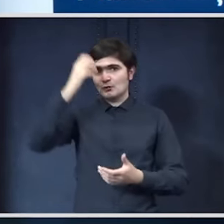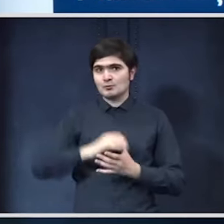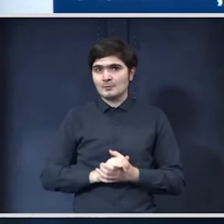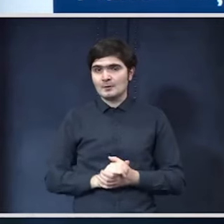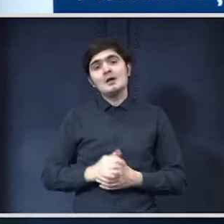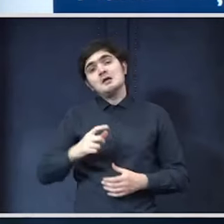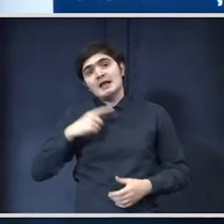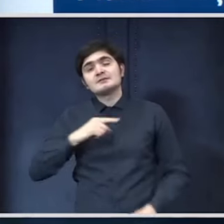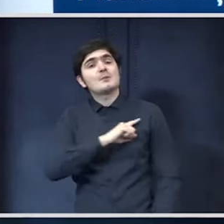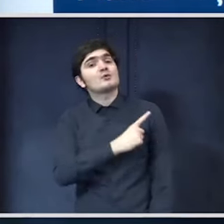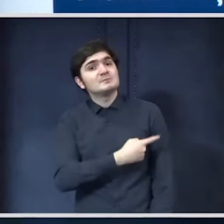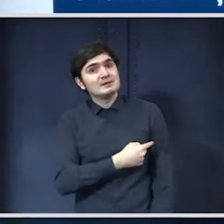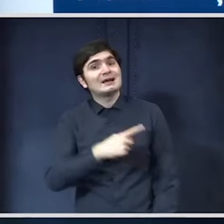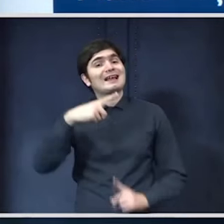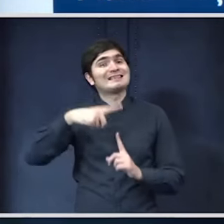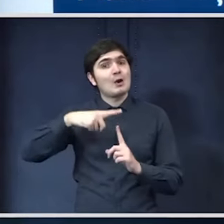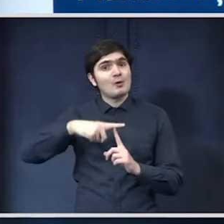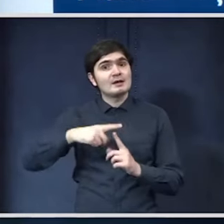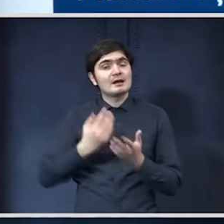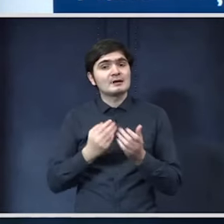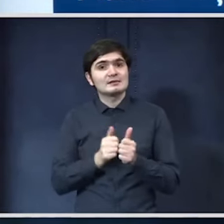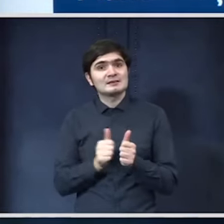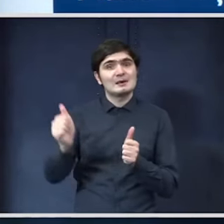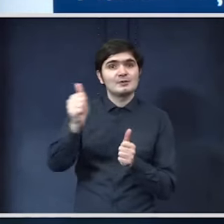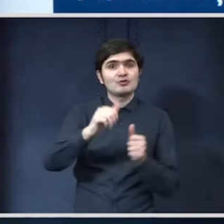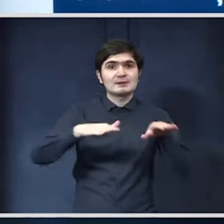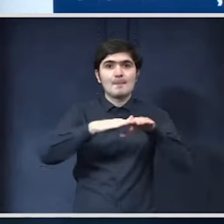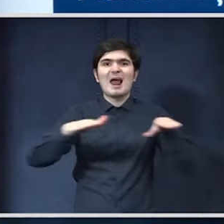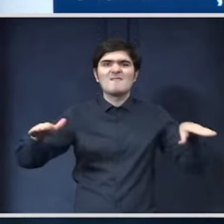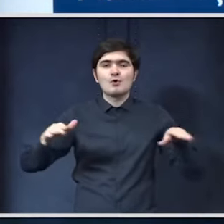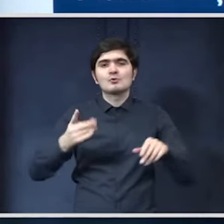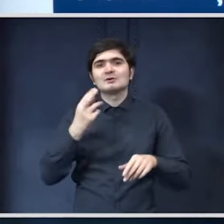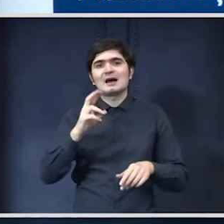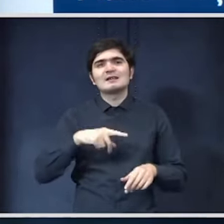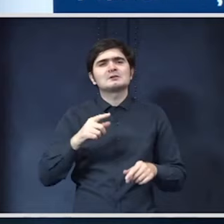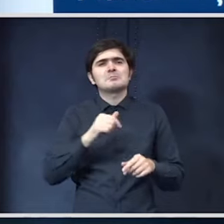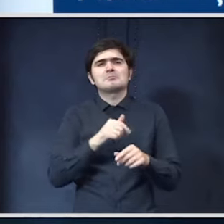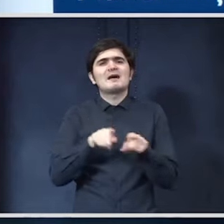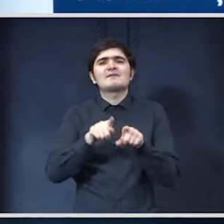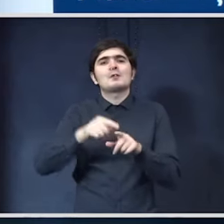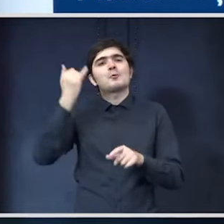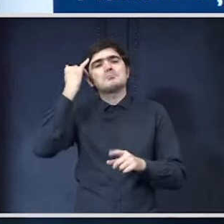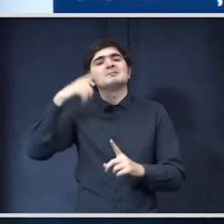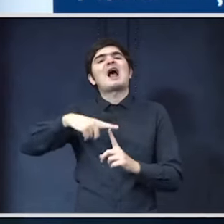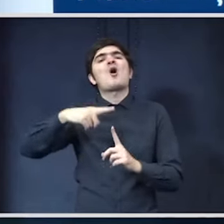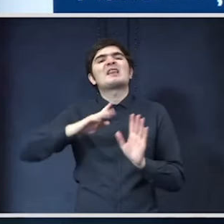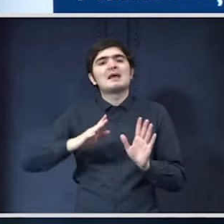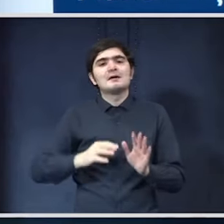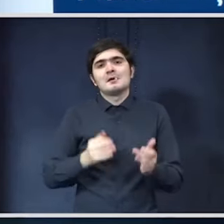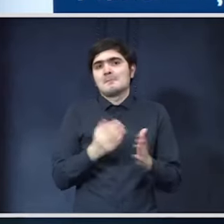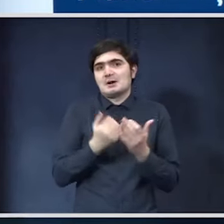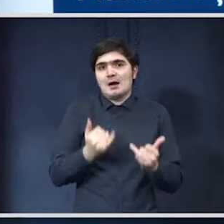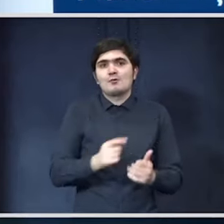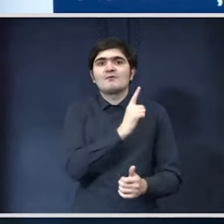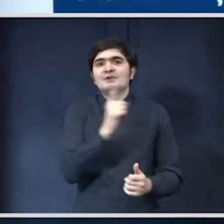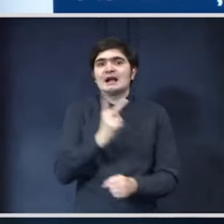Există posibilitate teoretică să se depășească plafonul dar e doar teoretic în acest moment deocamdată fiecare stat